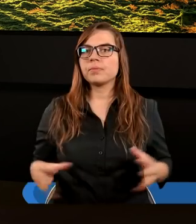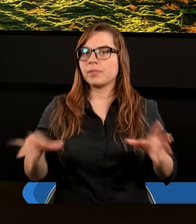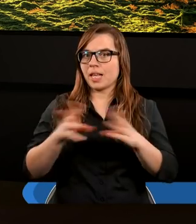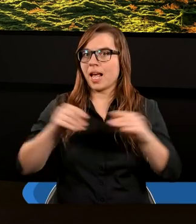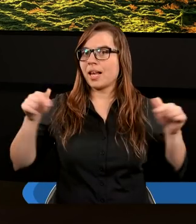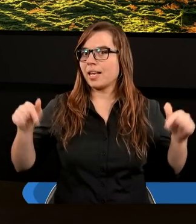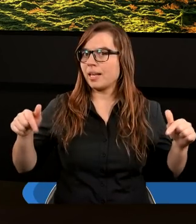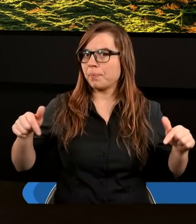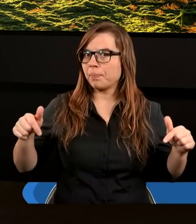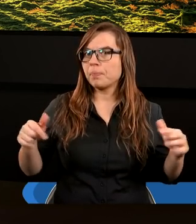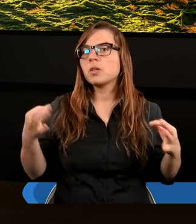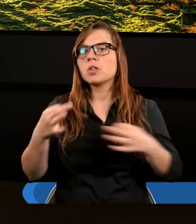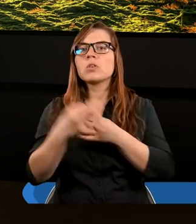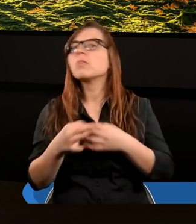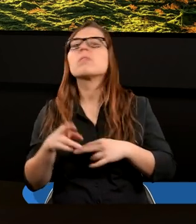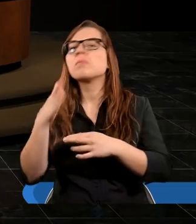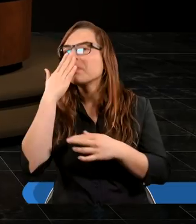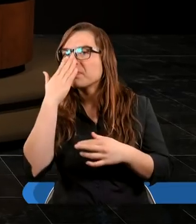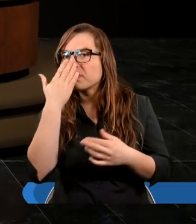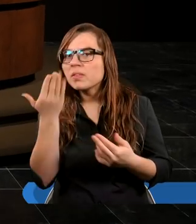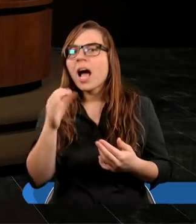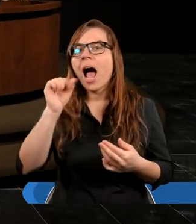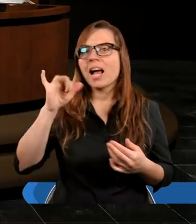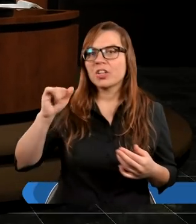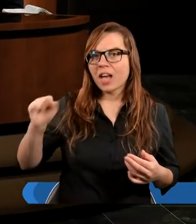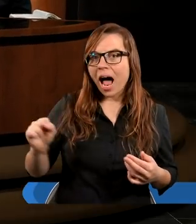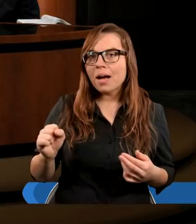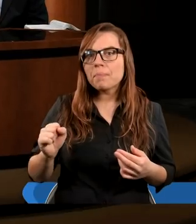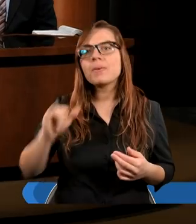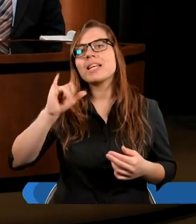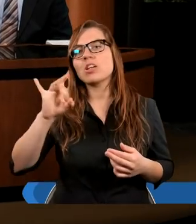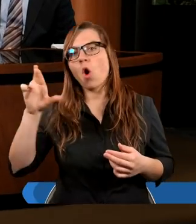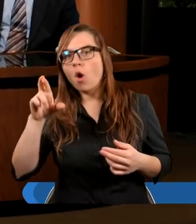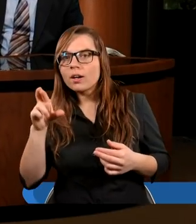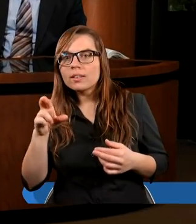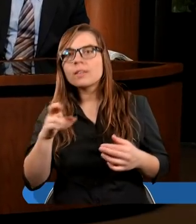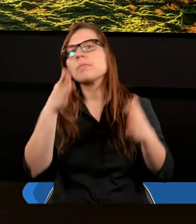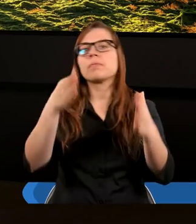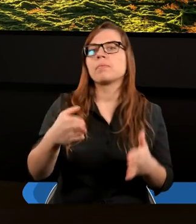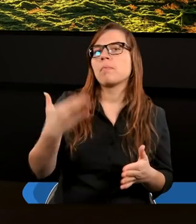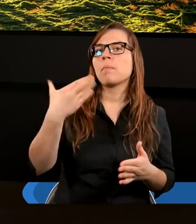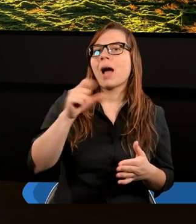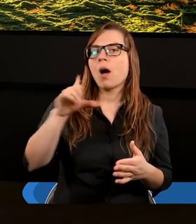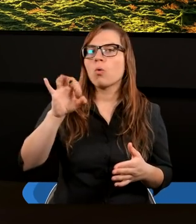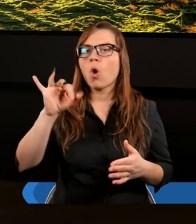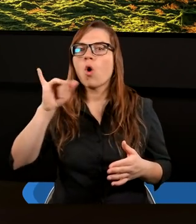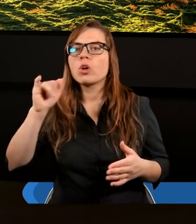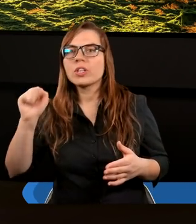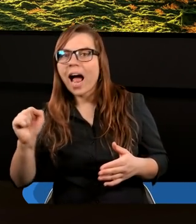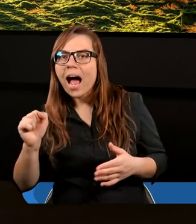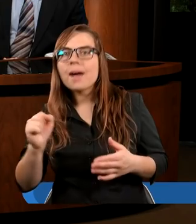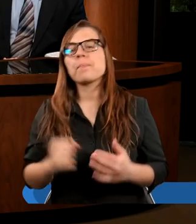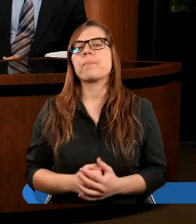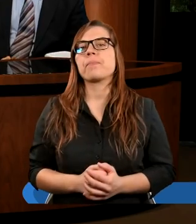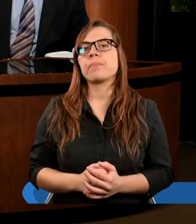Razem ze mną w dzisiejszym studium biorą udział Asia, Igor, a ja mam na imię Małgorzata.